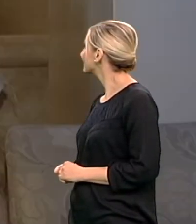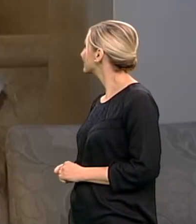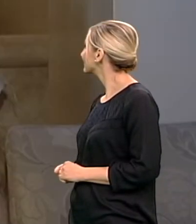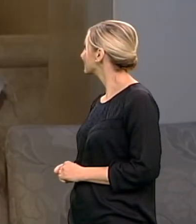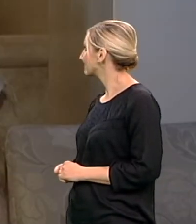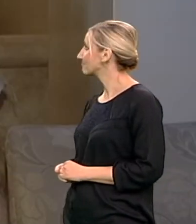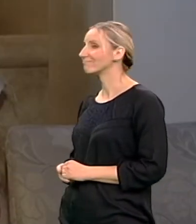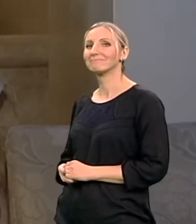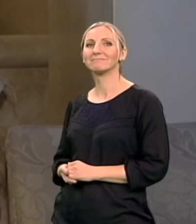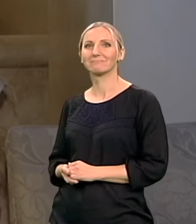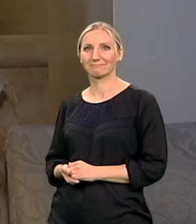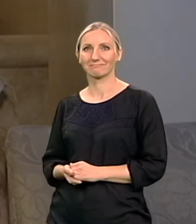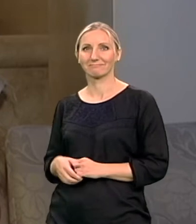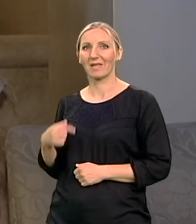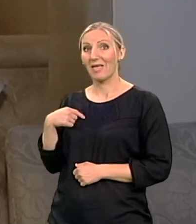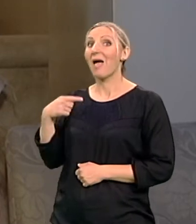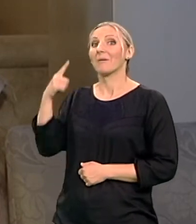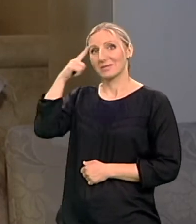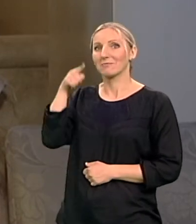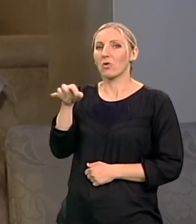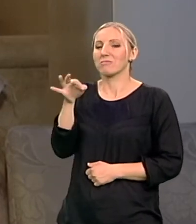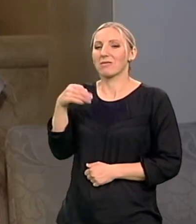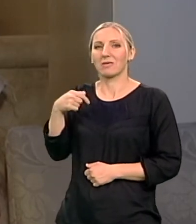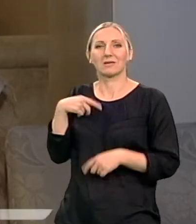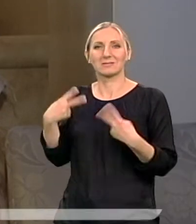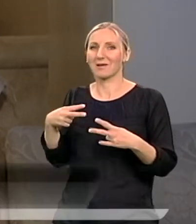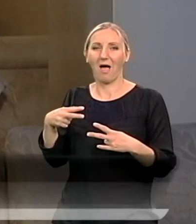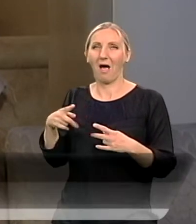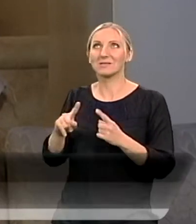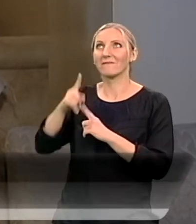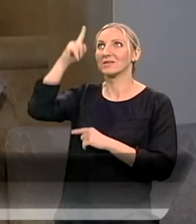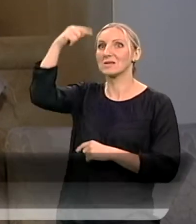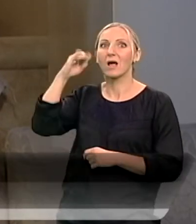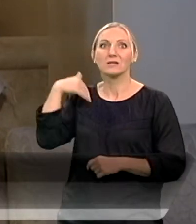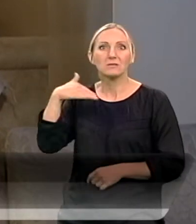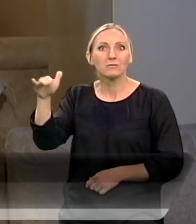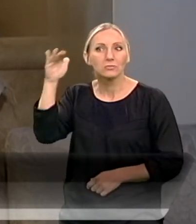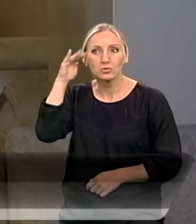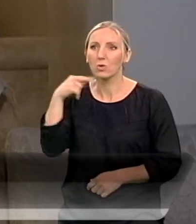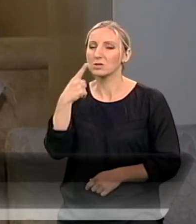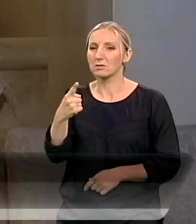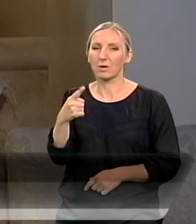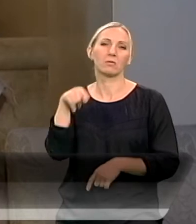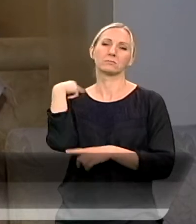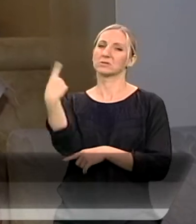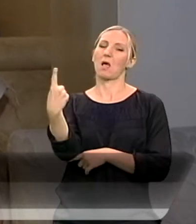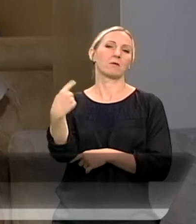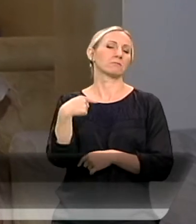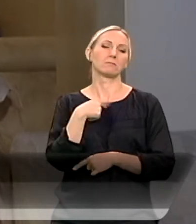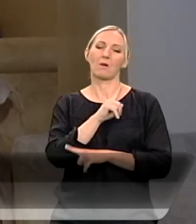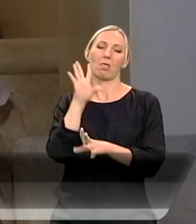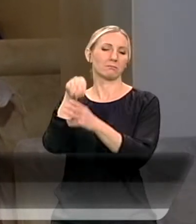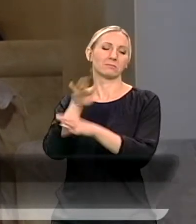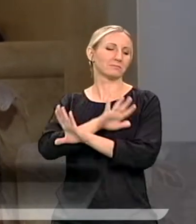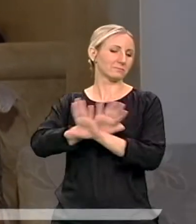Ja mislim da mi to jedim strah, plati svi signa. Čako da sam to čuo ja samo se okrenuo i rekao, to radiš bez mene. o tome, na